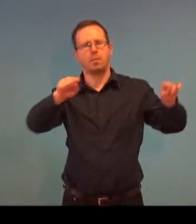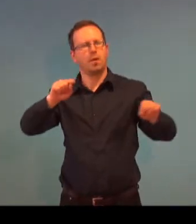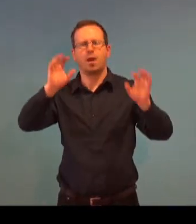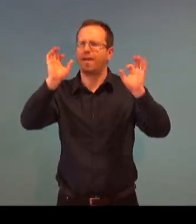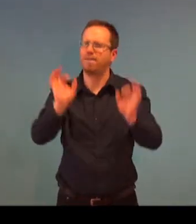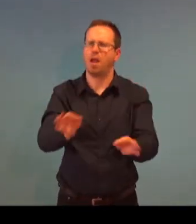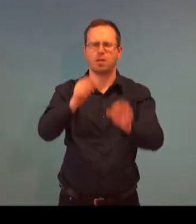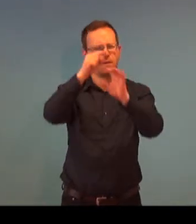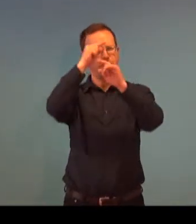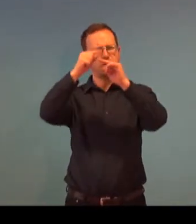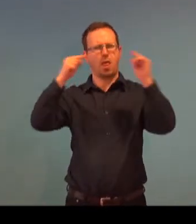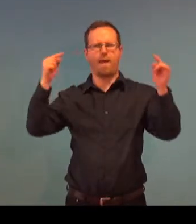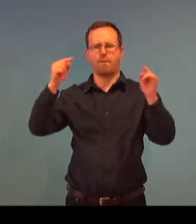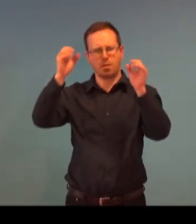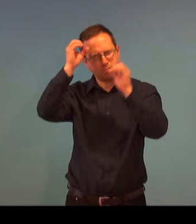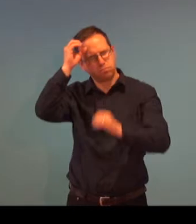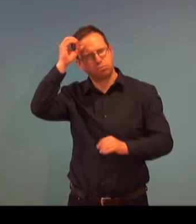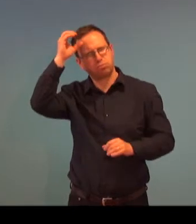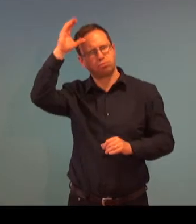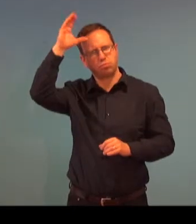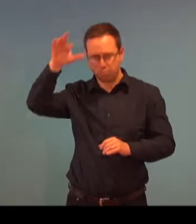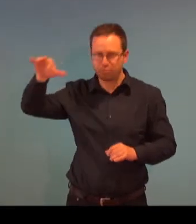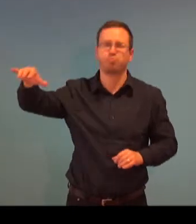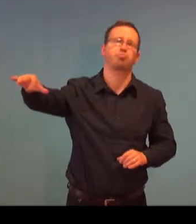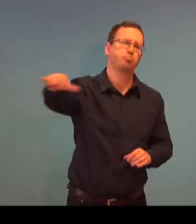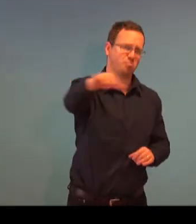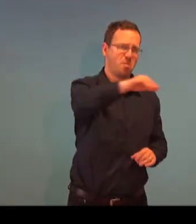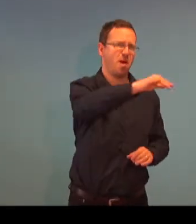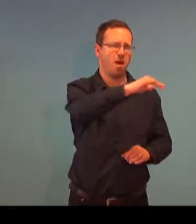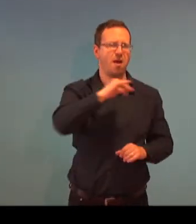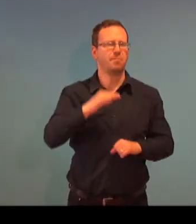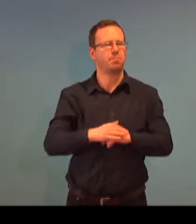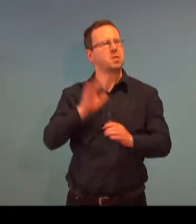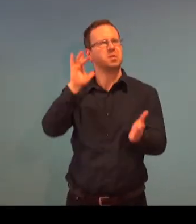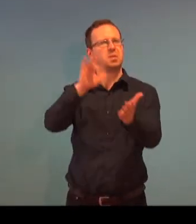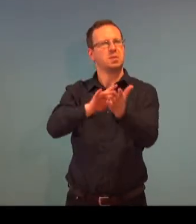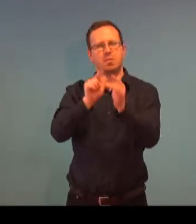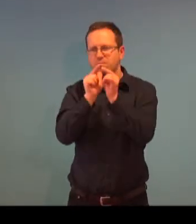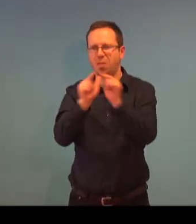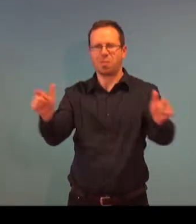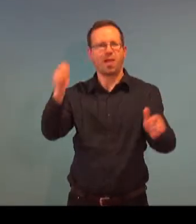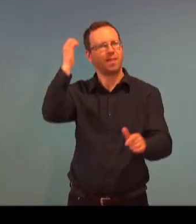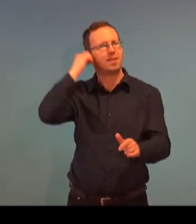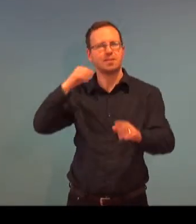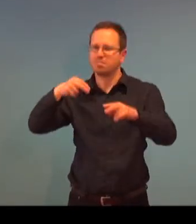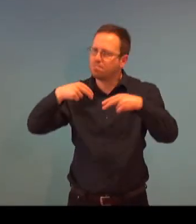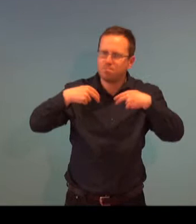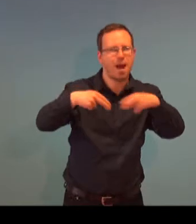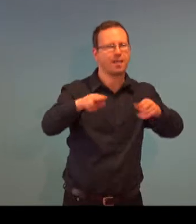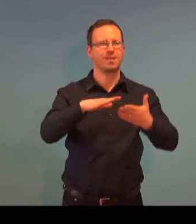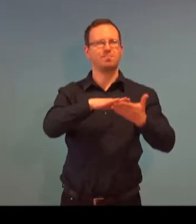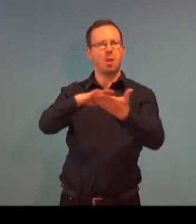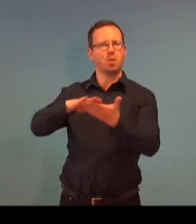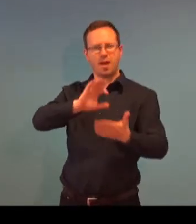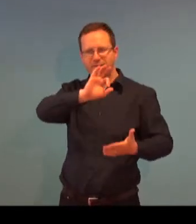akce a může tam se realizovat velmi kvalitní vzdělávání, které pomohá lidem se